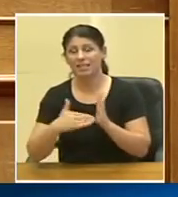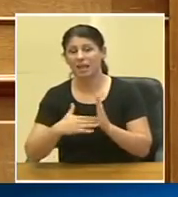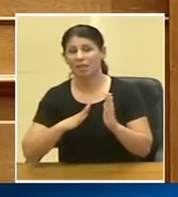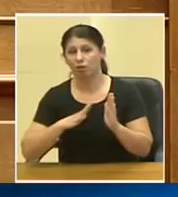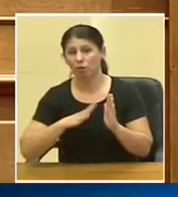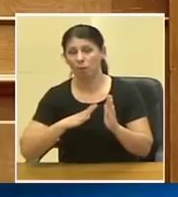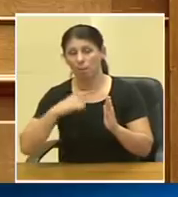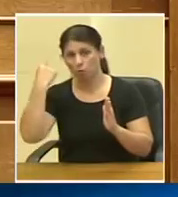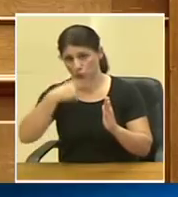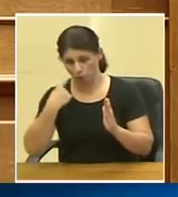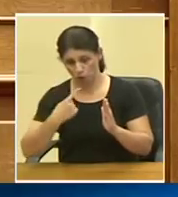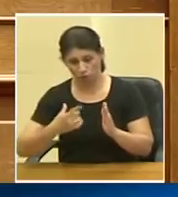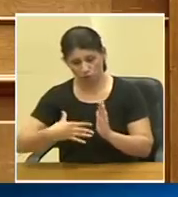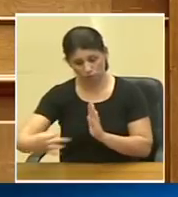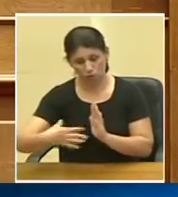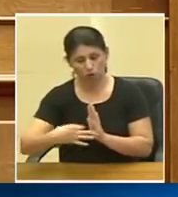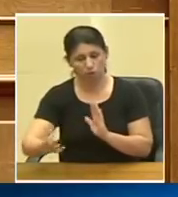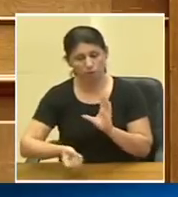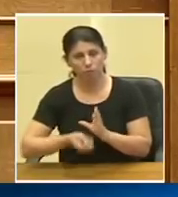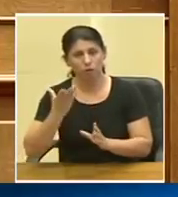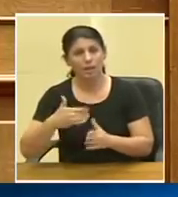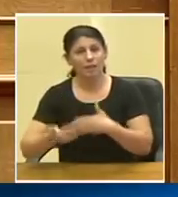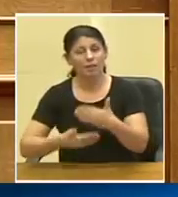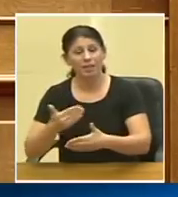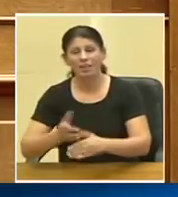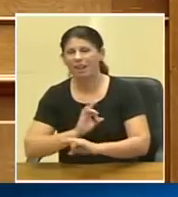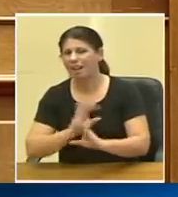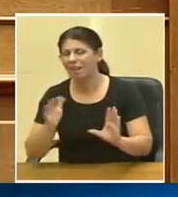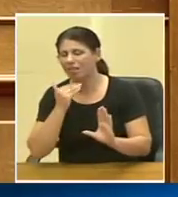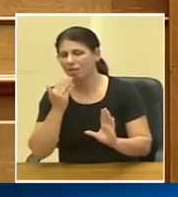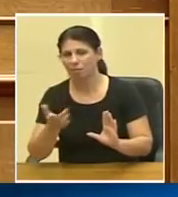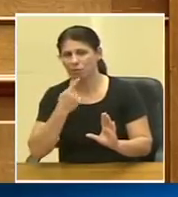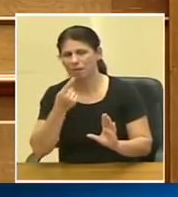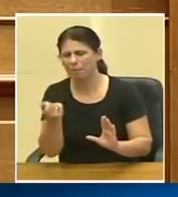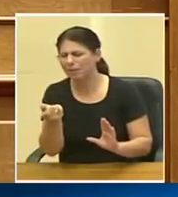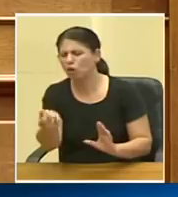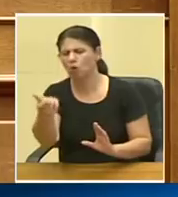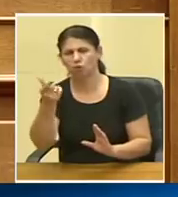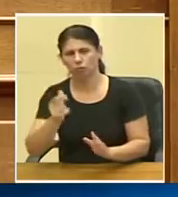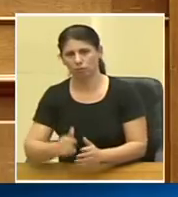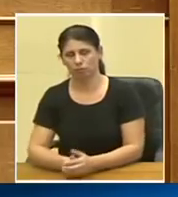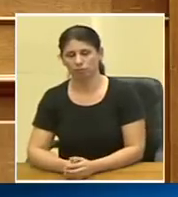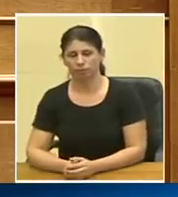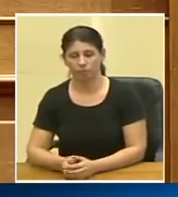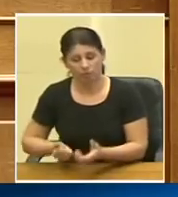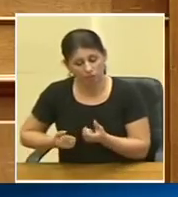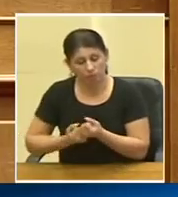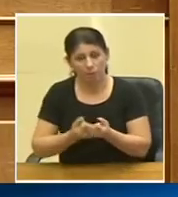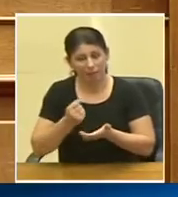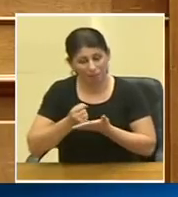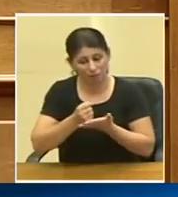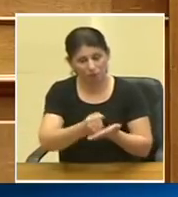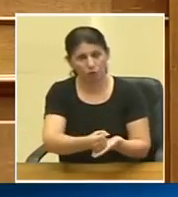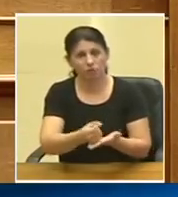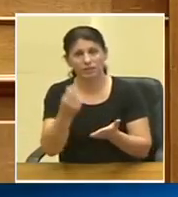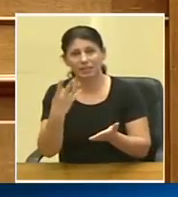ενισχύθηκε και με διαδικασίες που κανείς δεν μπορεί να πείτε οτιδήποτε ενισχύθηκε με χρηματοδότηση